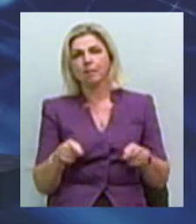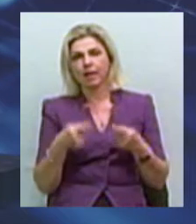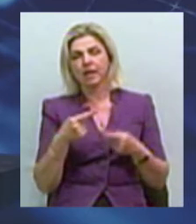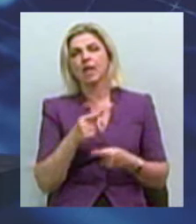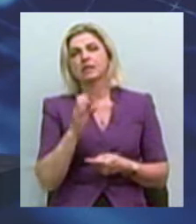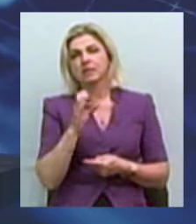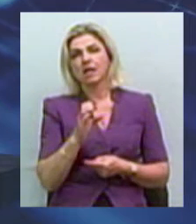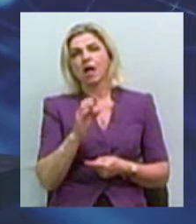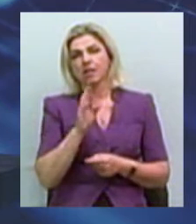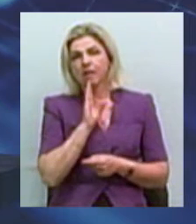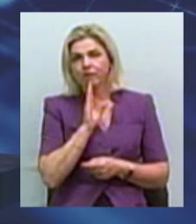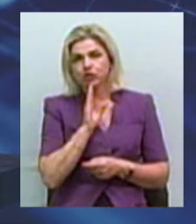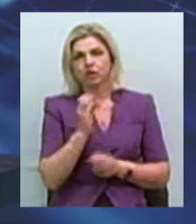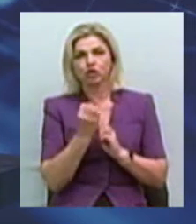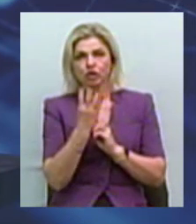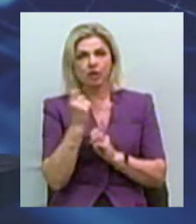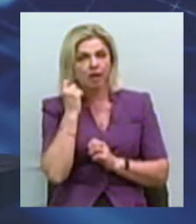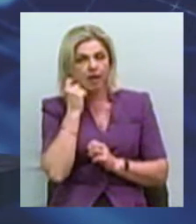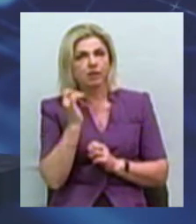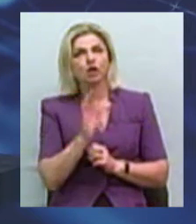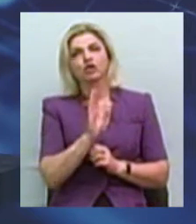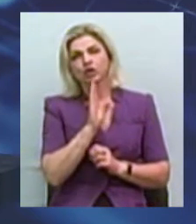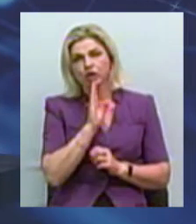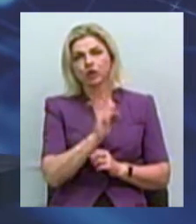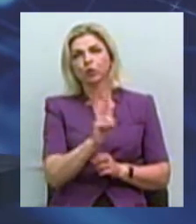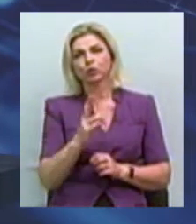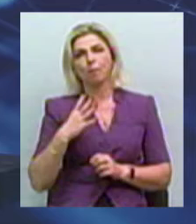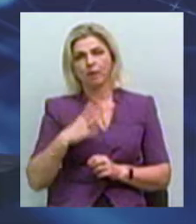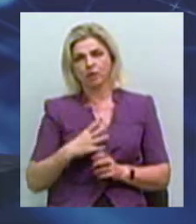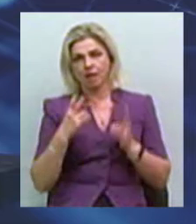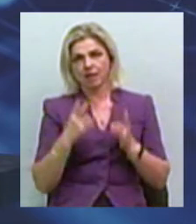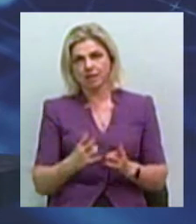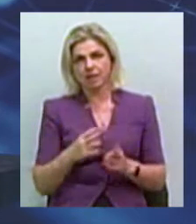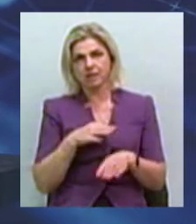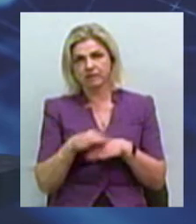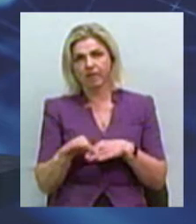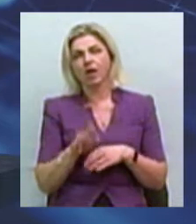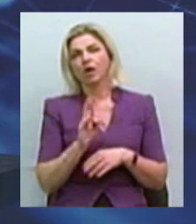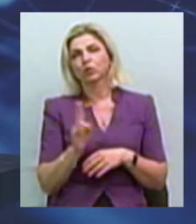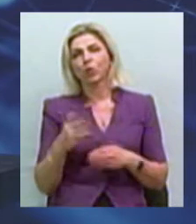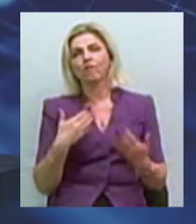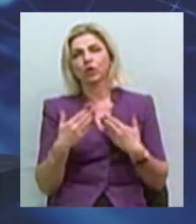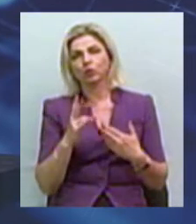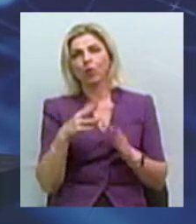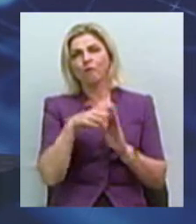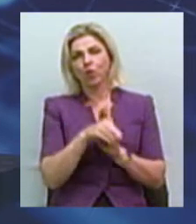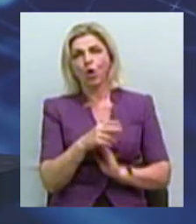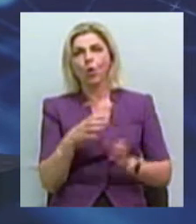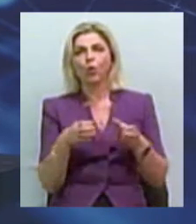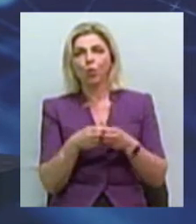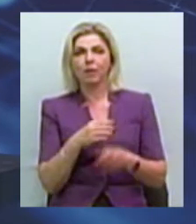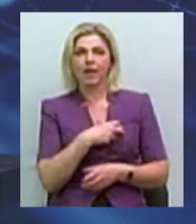-18 років та жінками, які пережили насильство або відносяться до групи ризику.